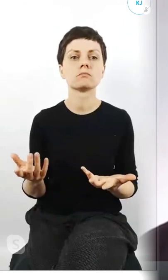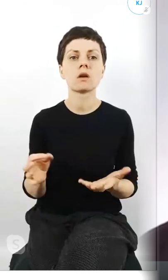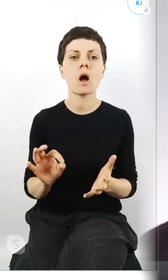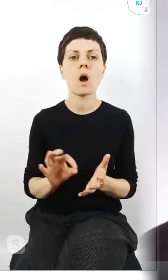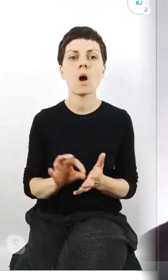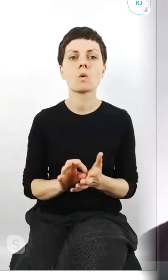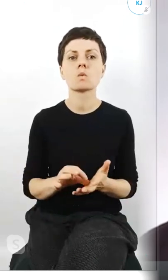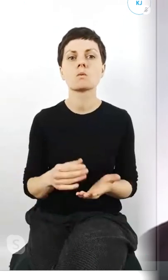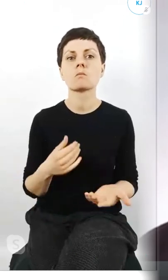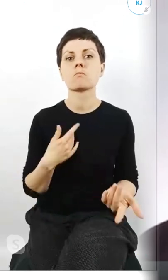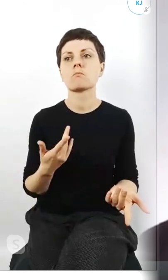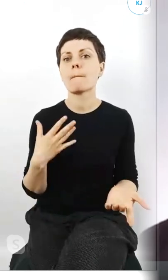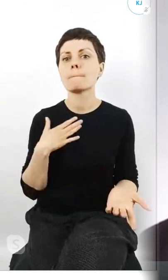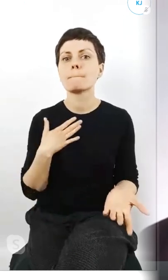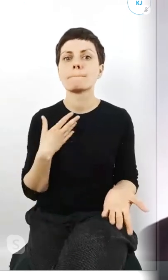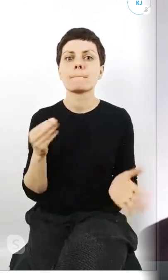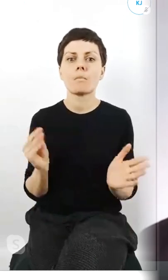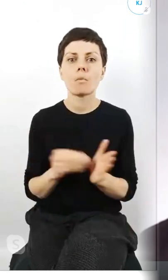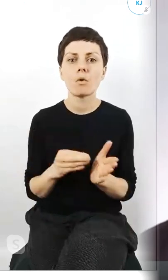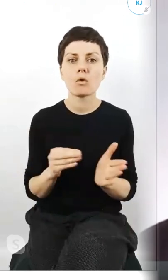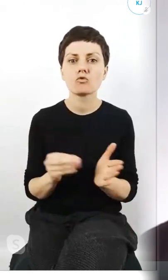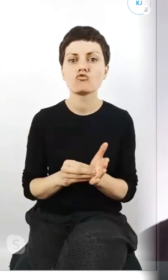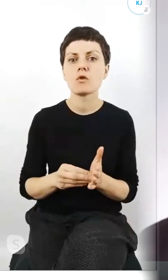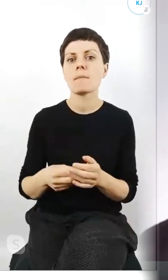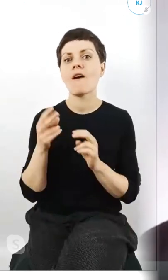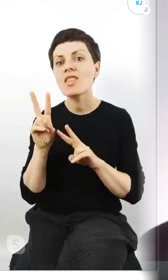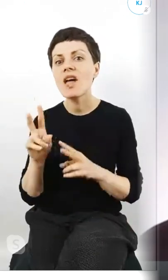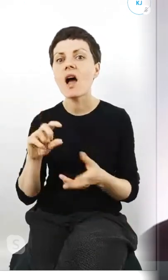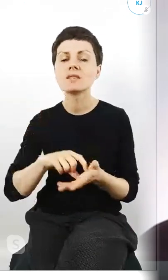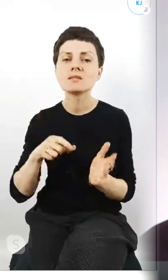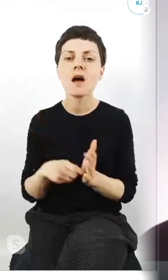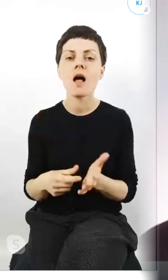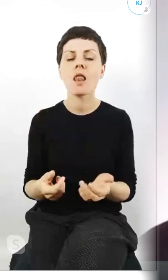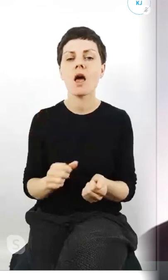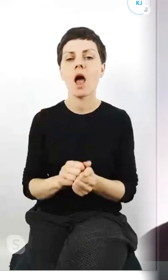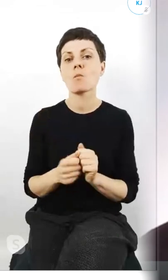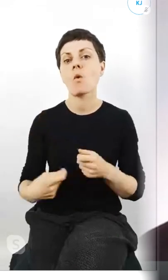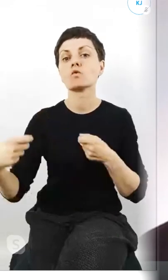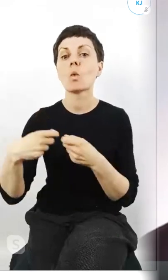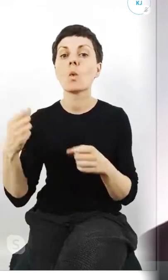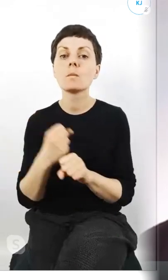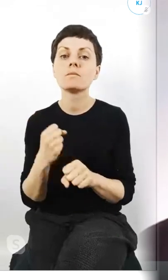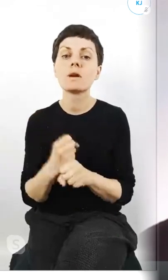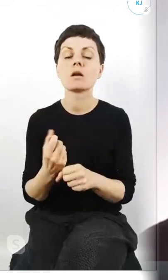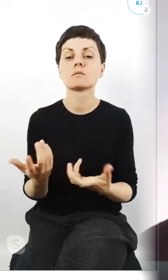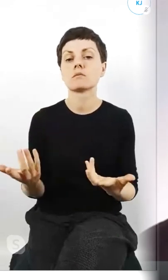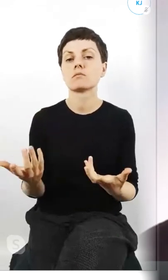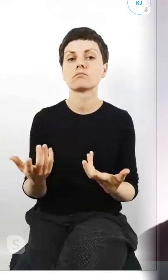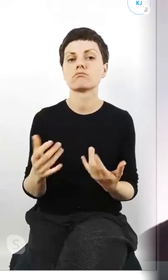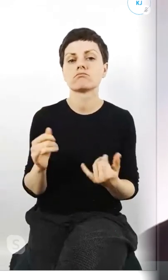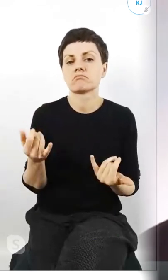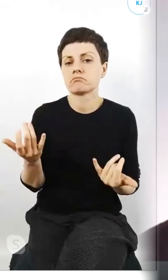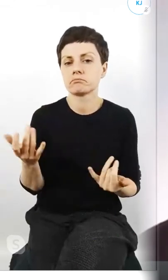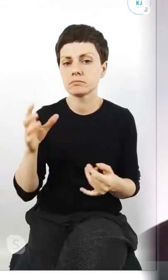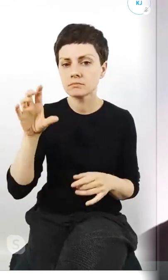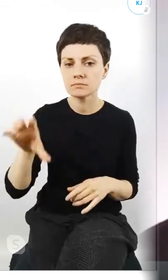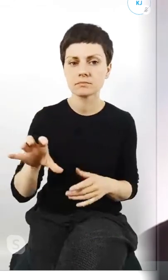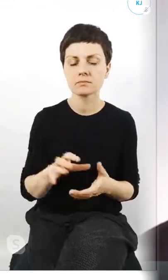abym miał potrzebę wynająć chociażby salę czy współpracować z jedną z